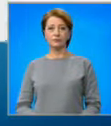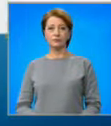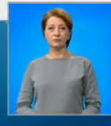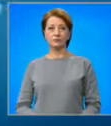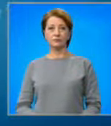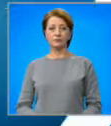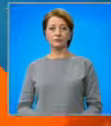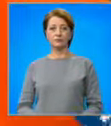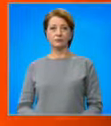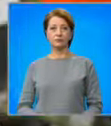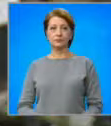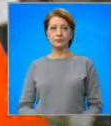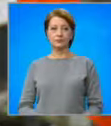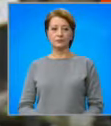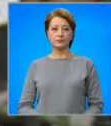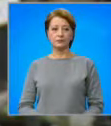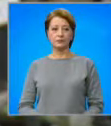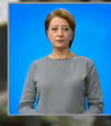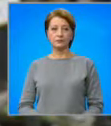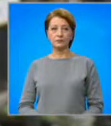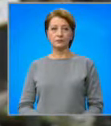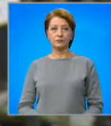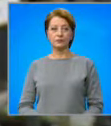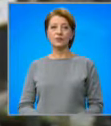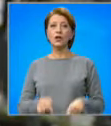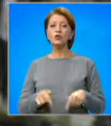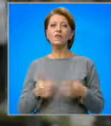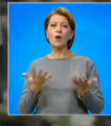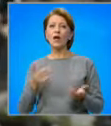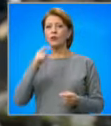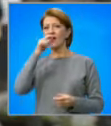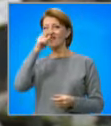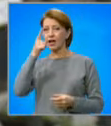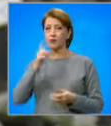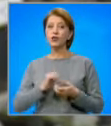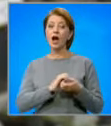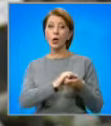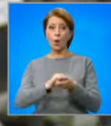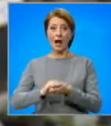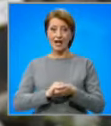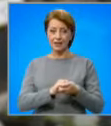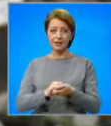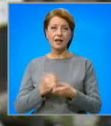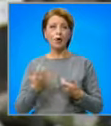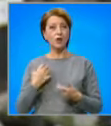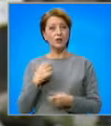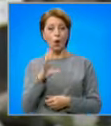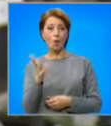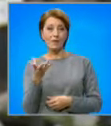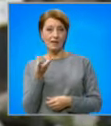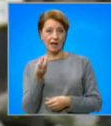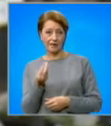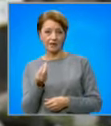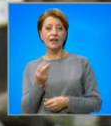Де Това, което е важно, е, че коалицията, която се объединява във